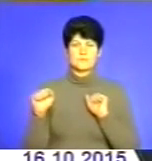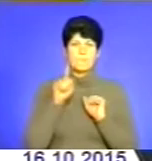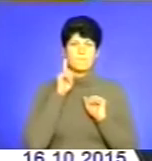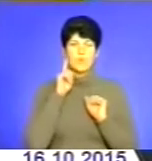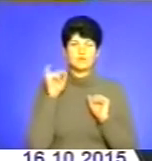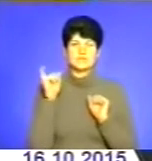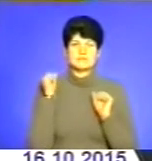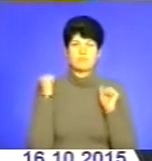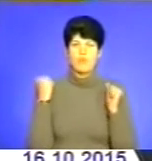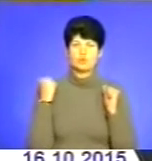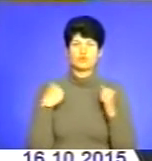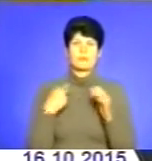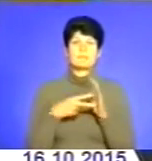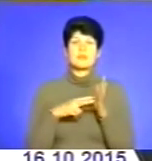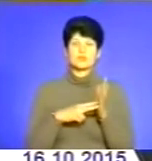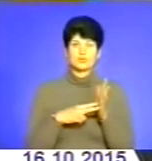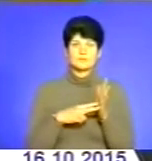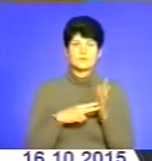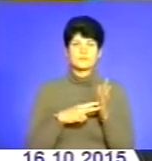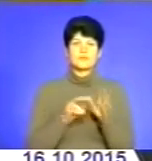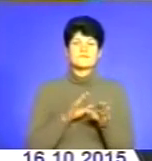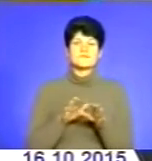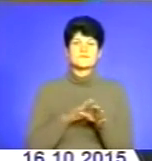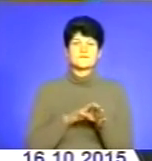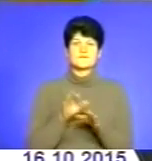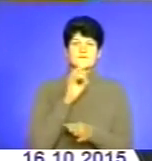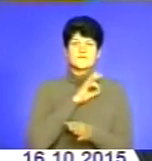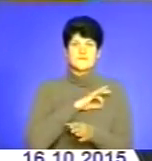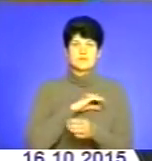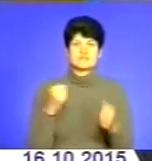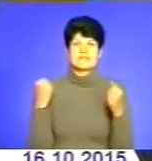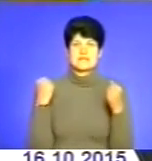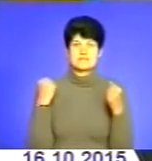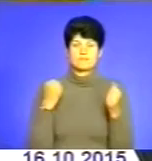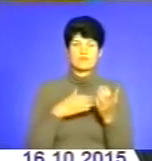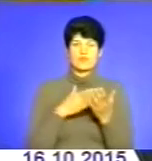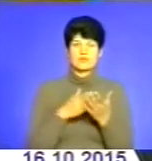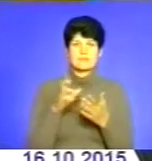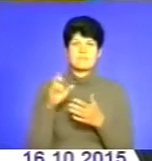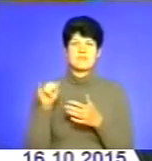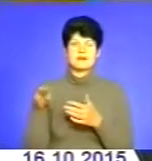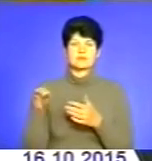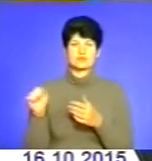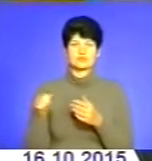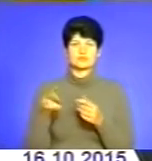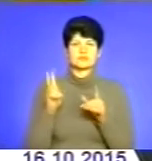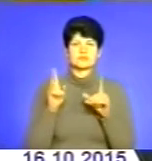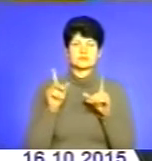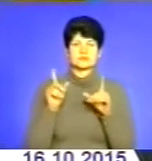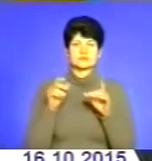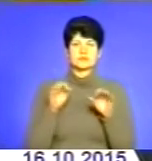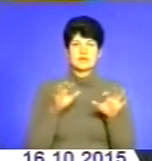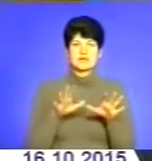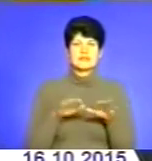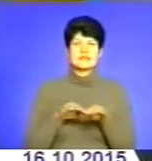спорту, ми плануємо використати на спорт і на біатлонну трасу, і на